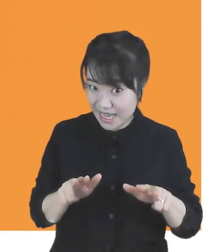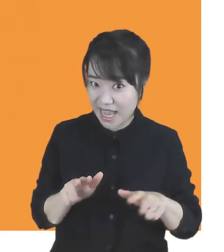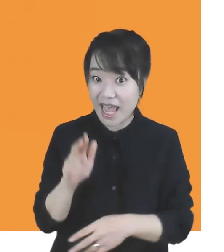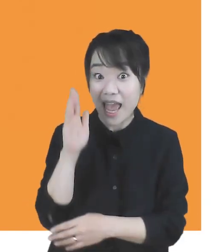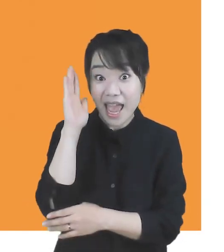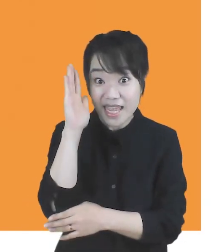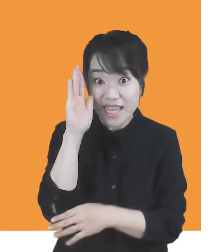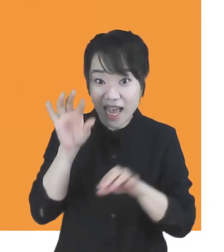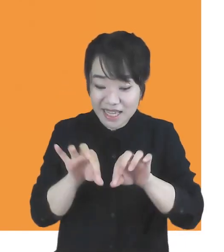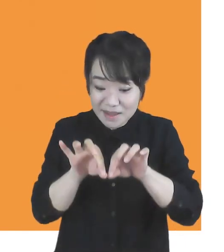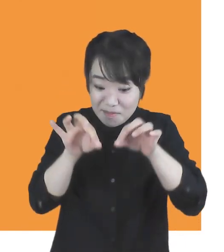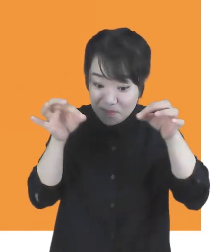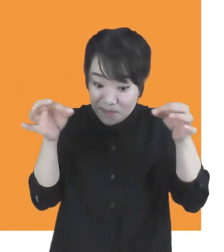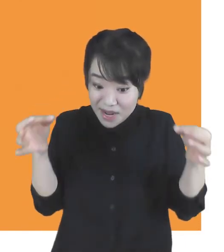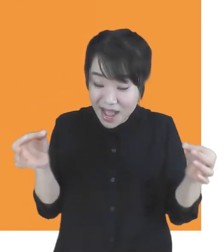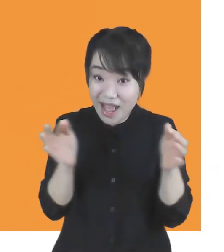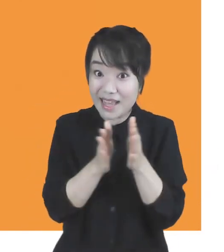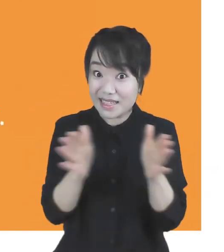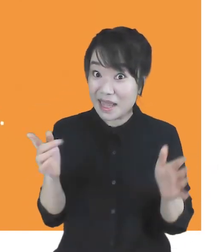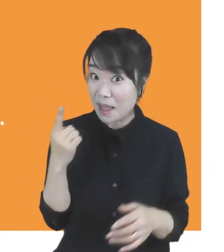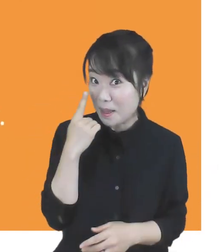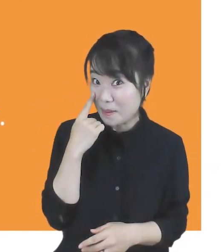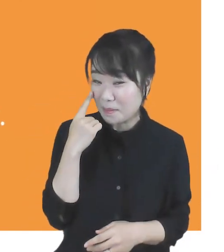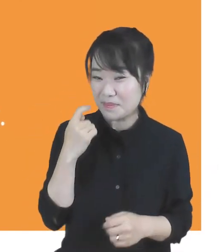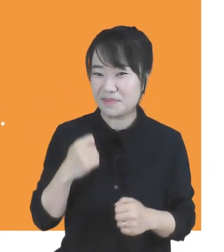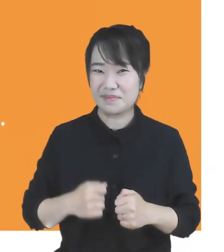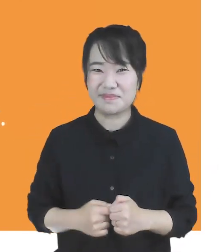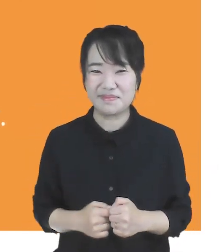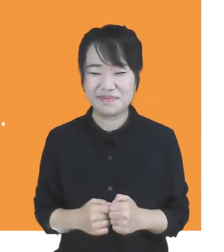이제 그 이야기를 하나씩 펼친다.